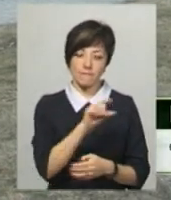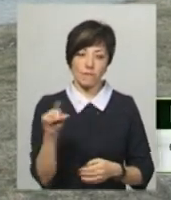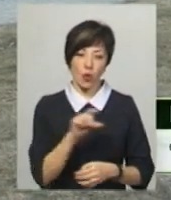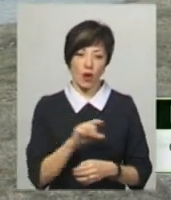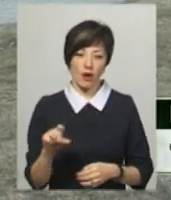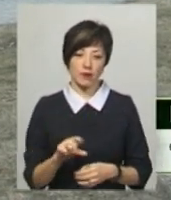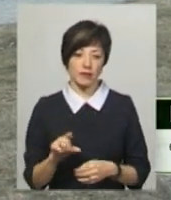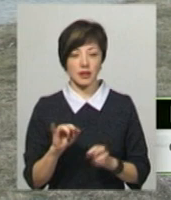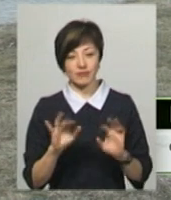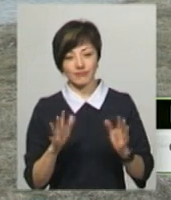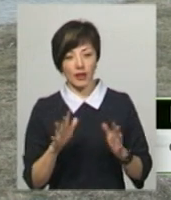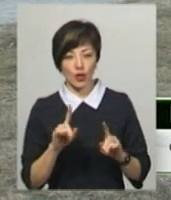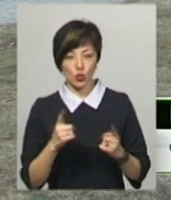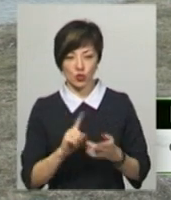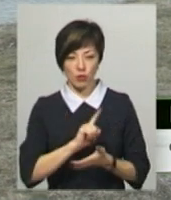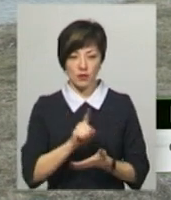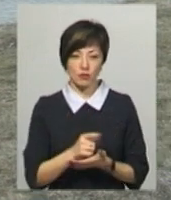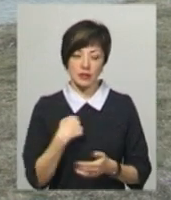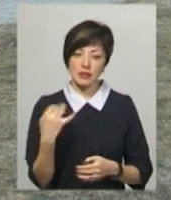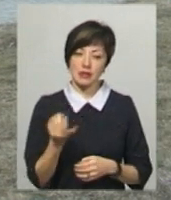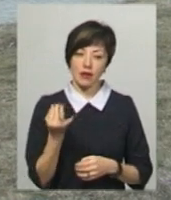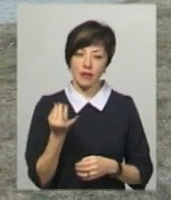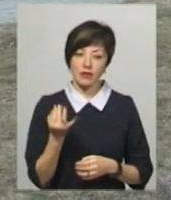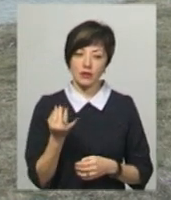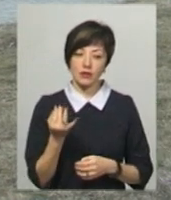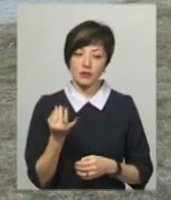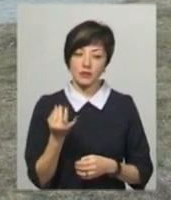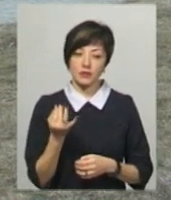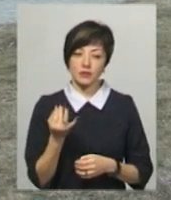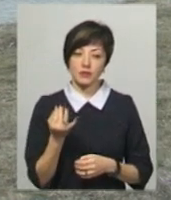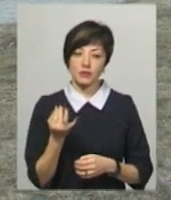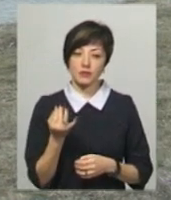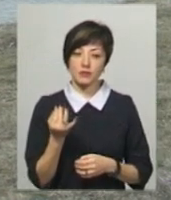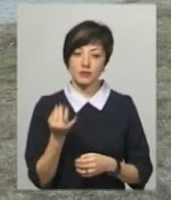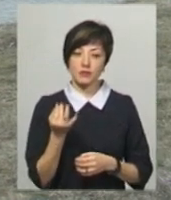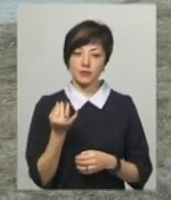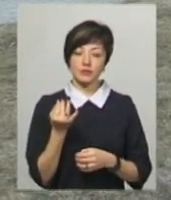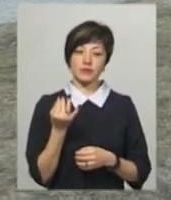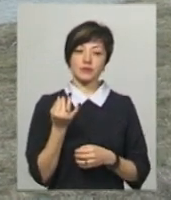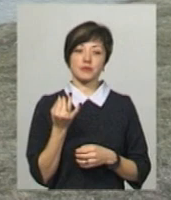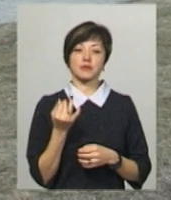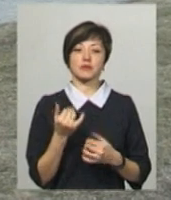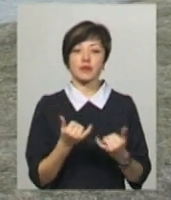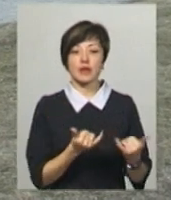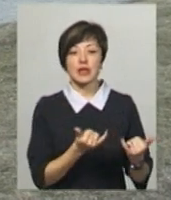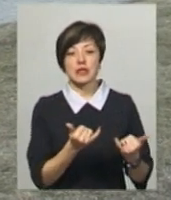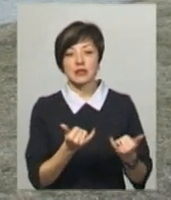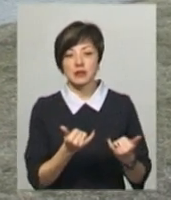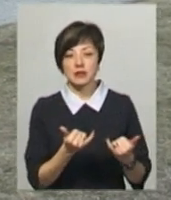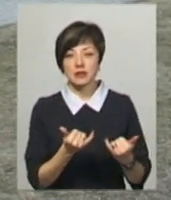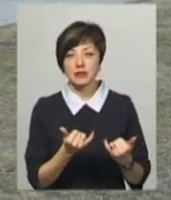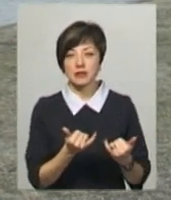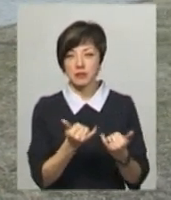не дуже. І мені цікаво те, що вони забезпечили свого